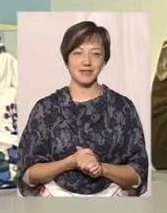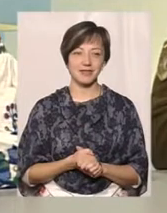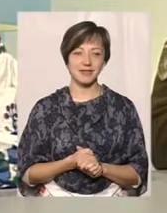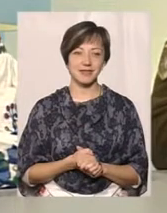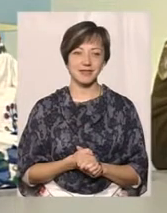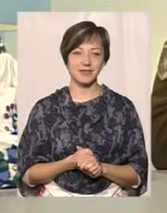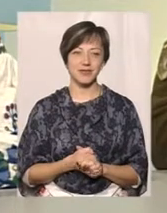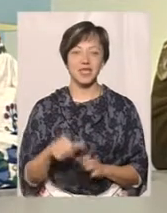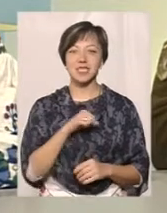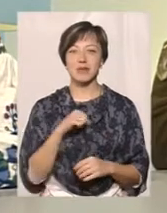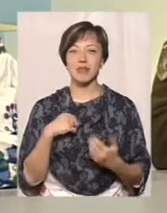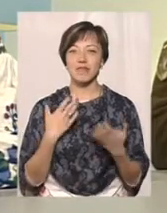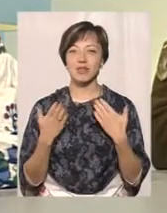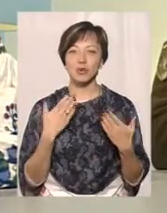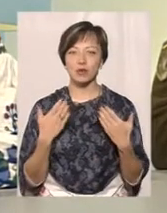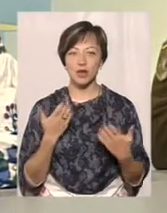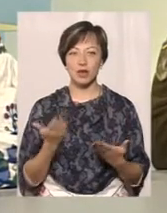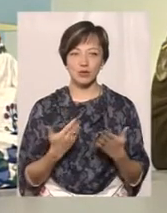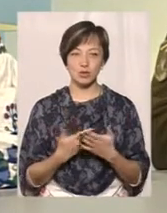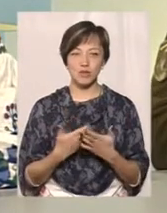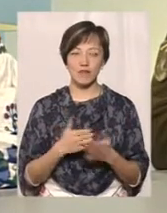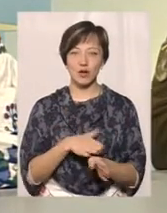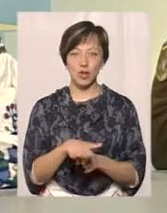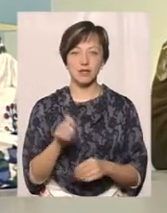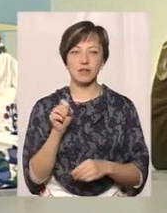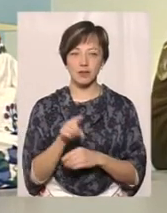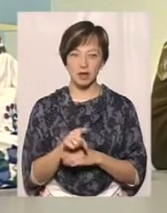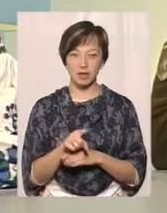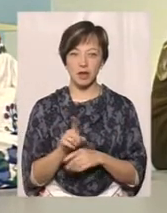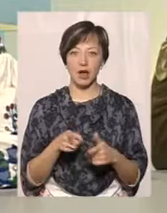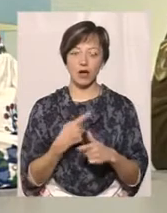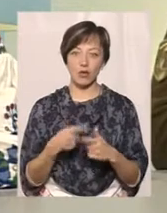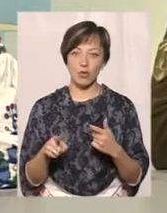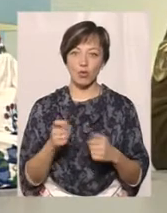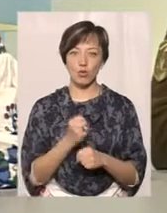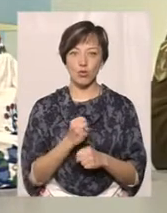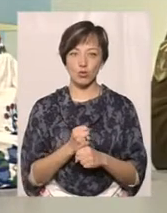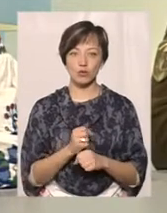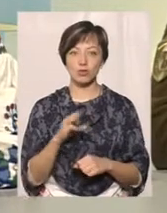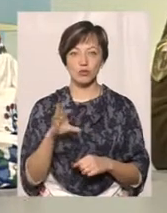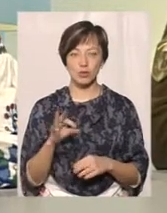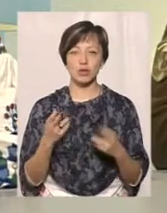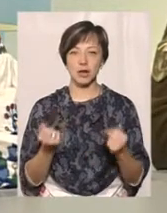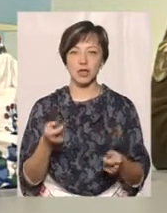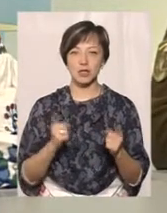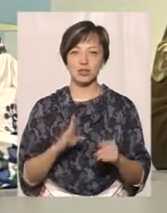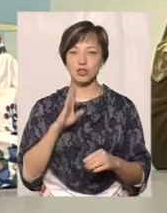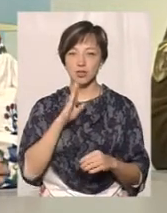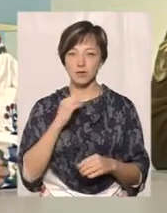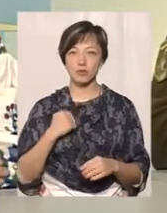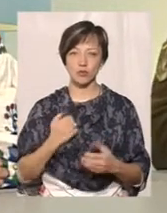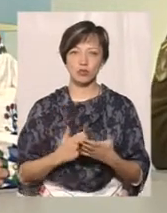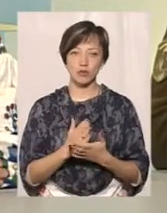Тобто, саме відношення, якщо брати виконання завдань або роботу, то так, дійсно, жінка є